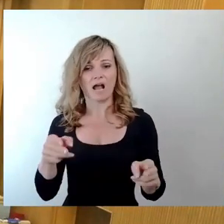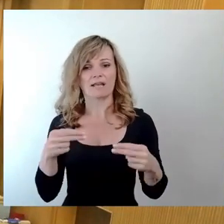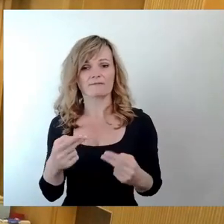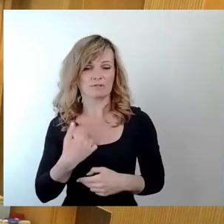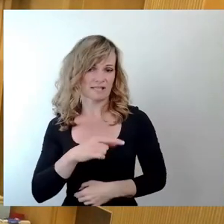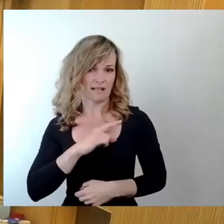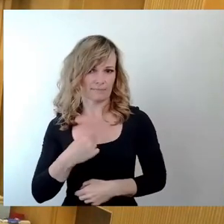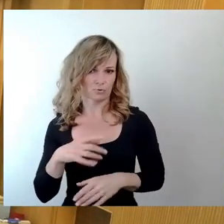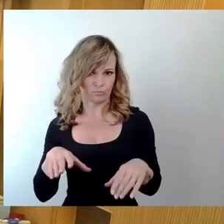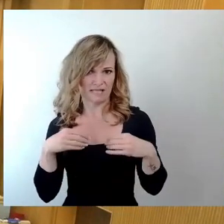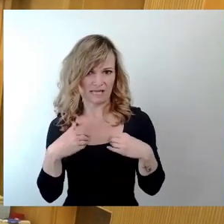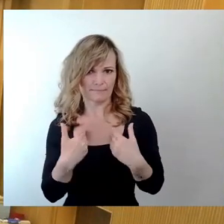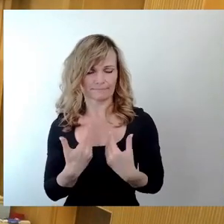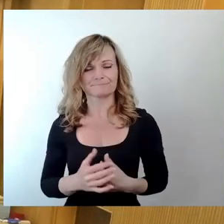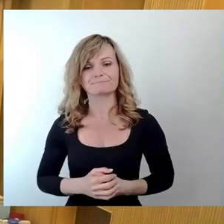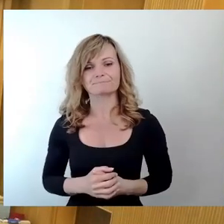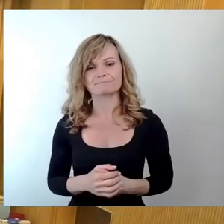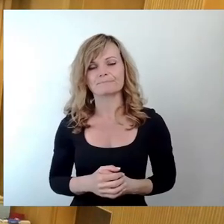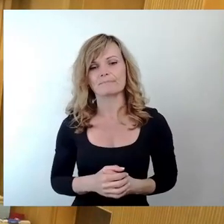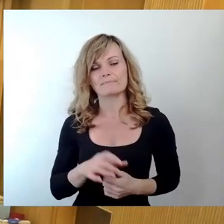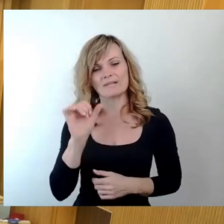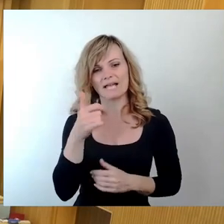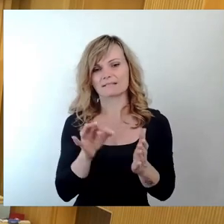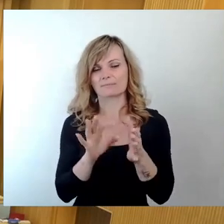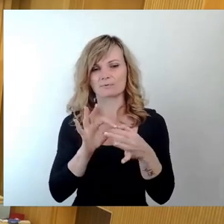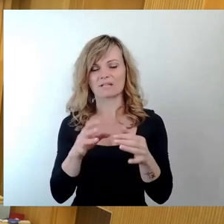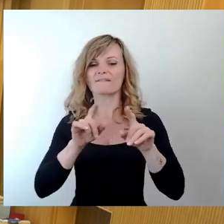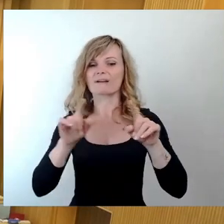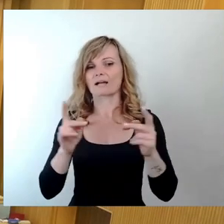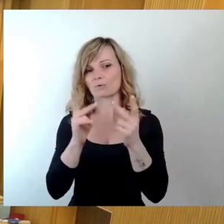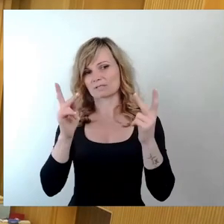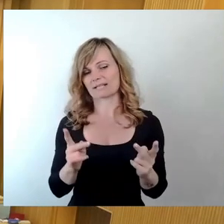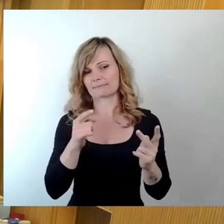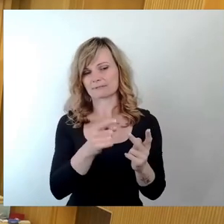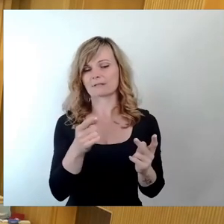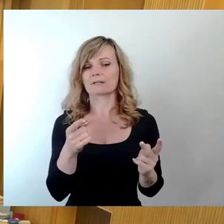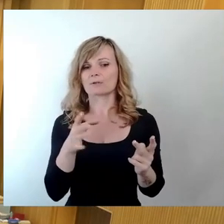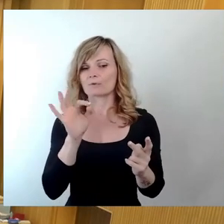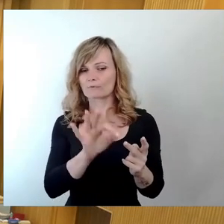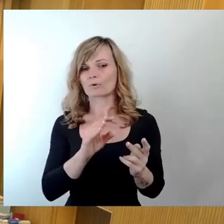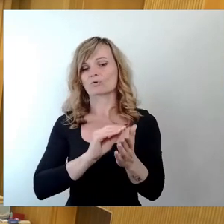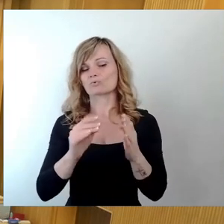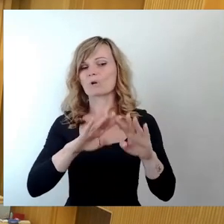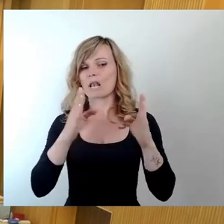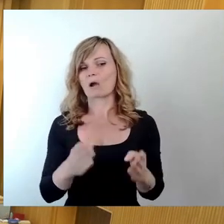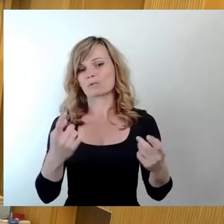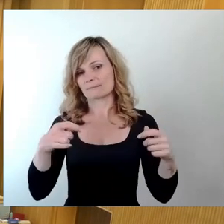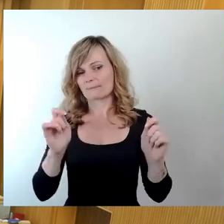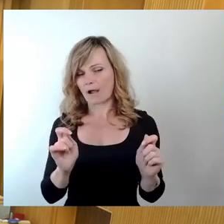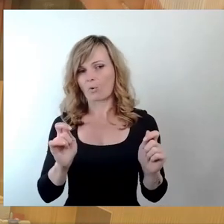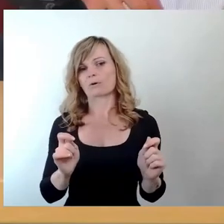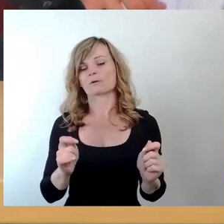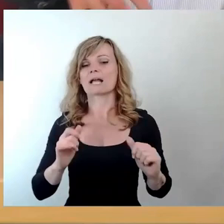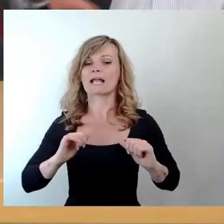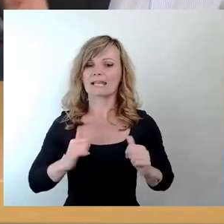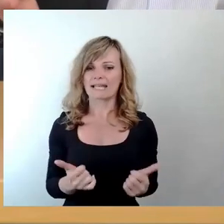übernehmen. Vielleicht zum Ersten das Fachkonzept, was den Schulhausbau bzw. Lebenszyklus